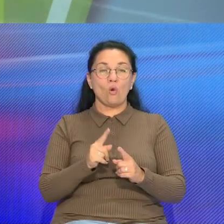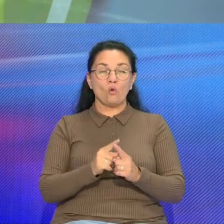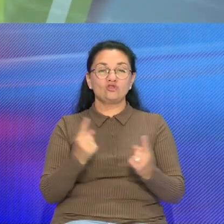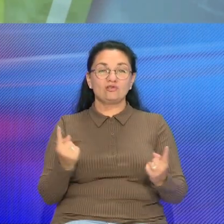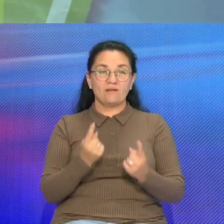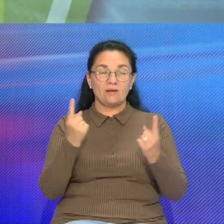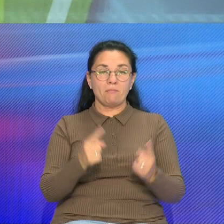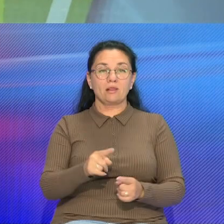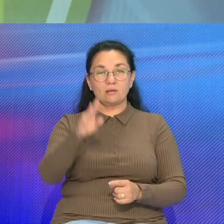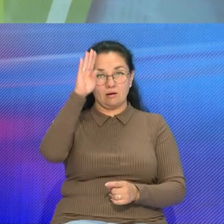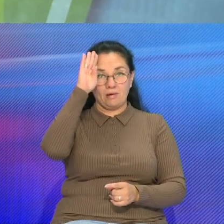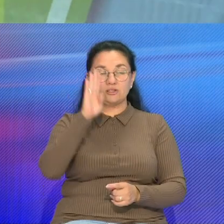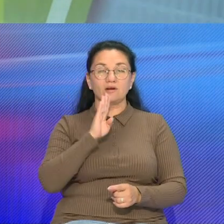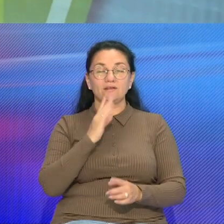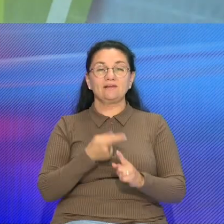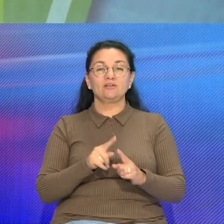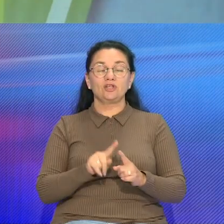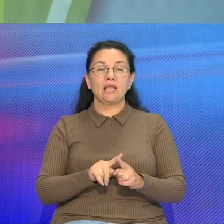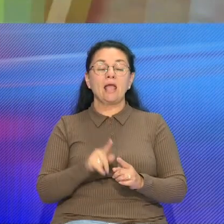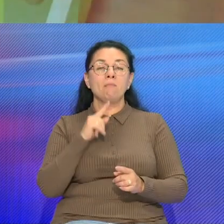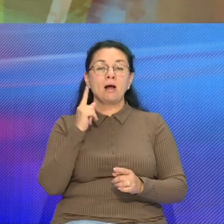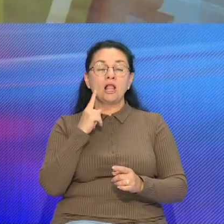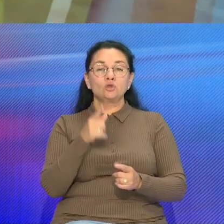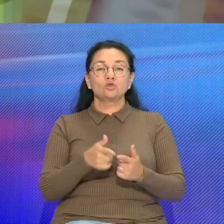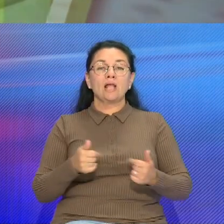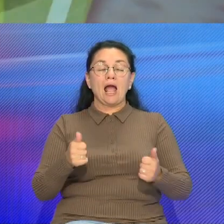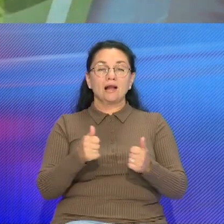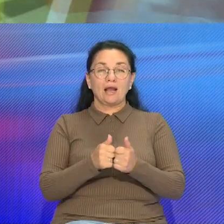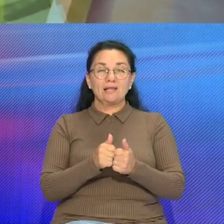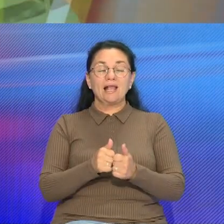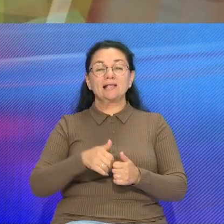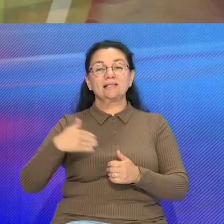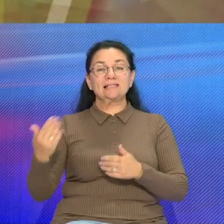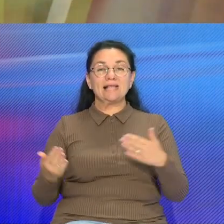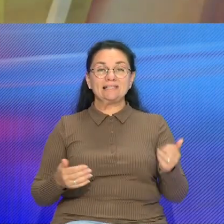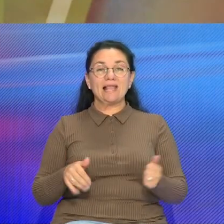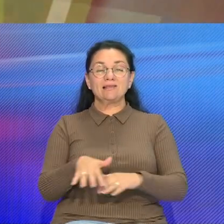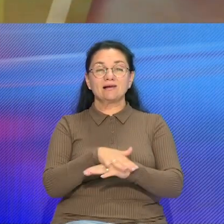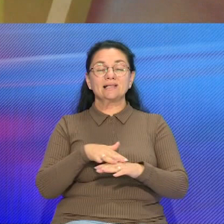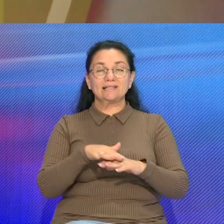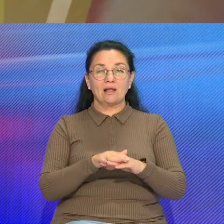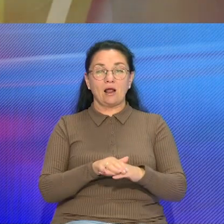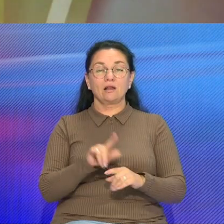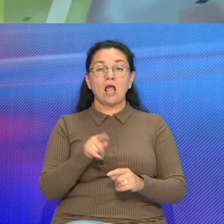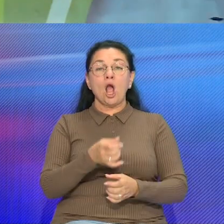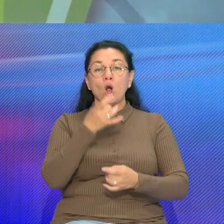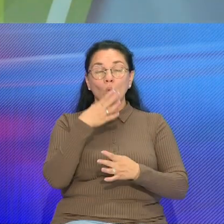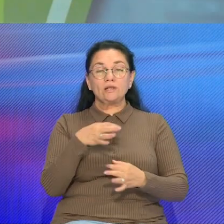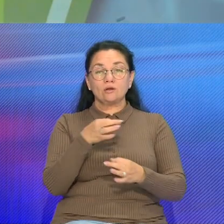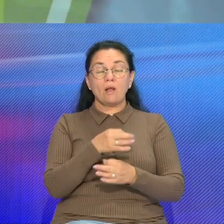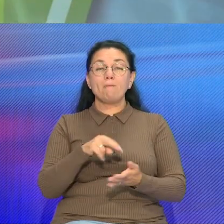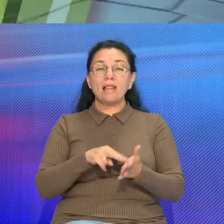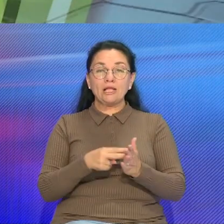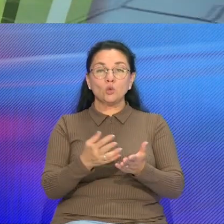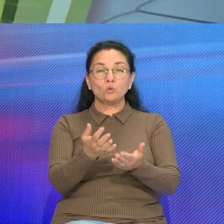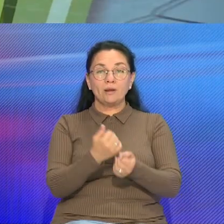краины А так само представников молодежных организаций краин-суседок Гродишна, як и что год, планую принять самую